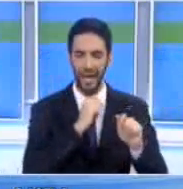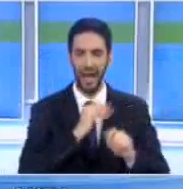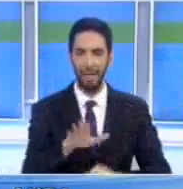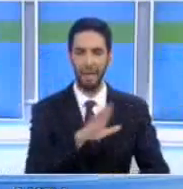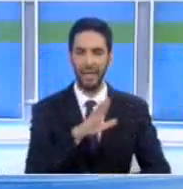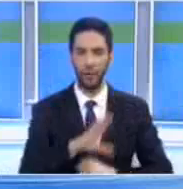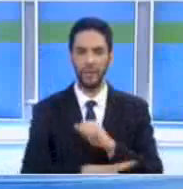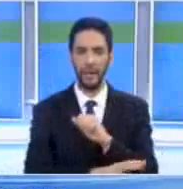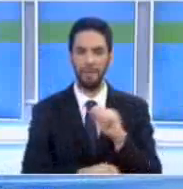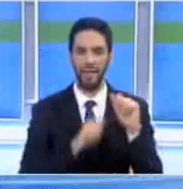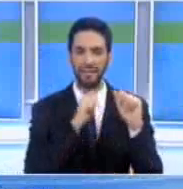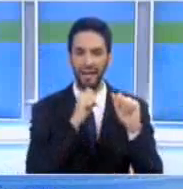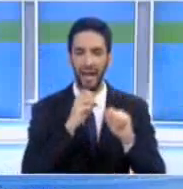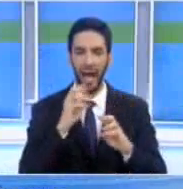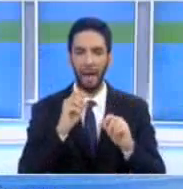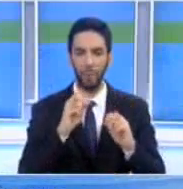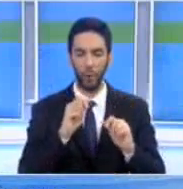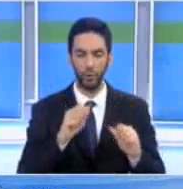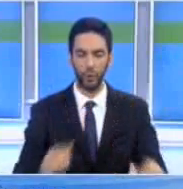του ΑΚΕΛ ο επαρχιακός δραματέας του ΑΚΕΛ